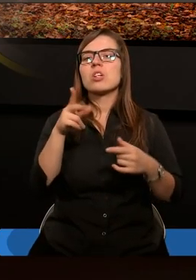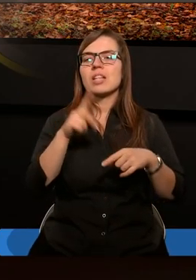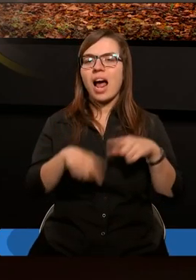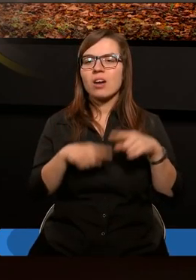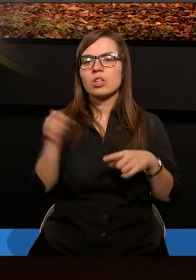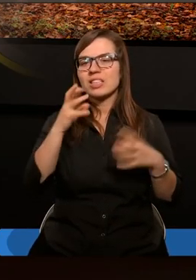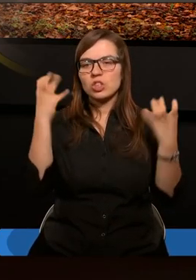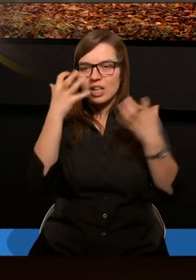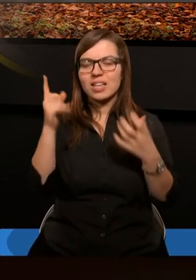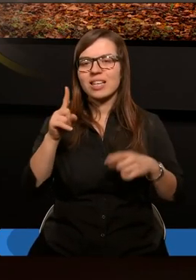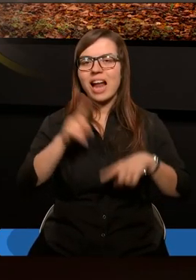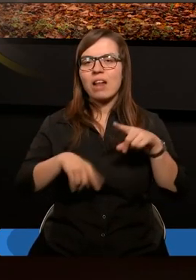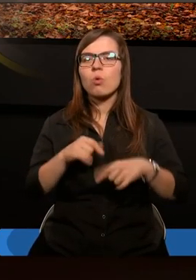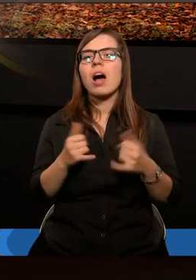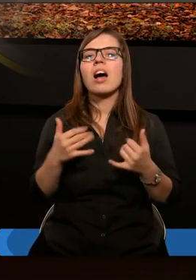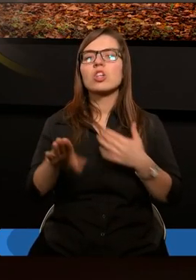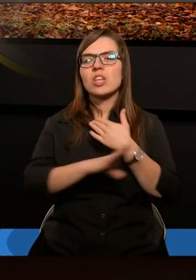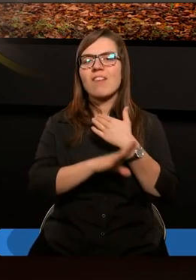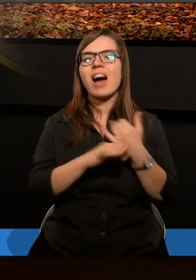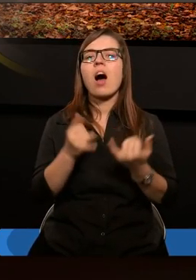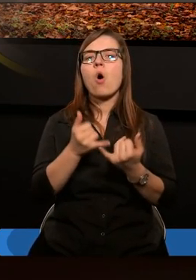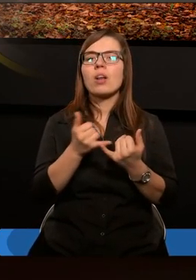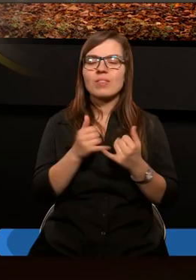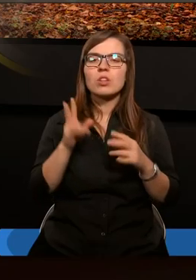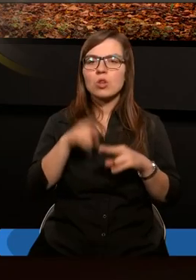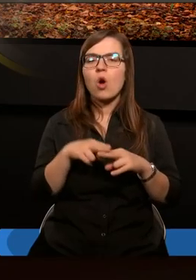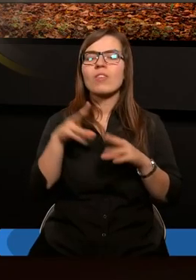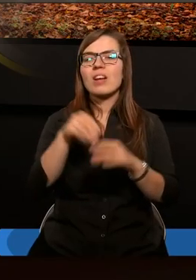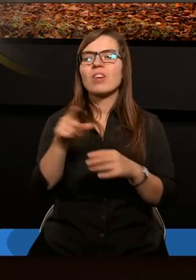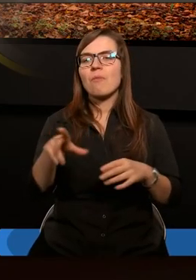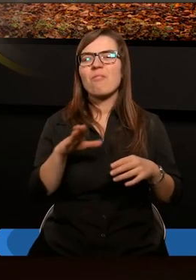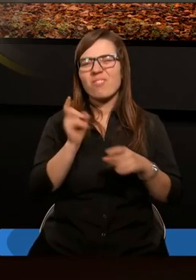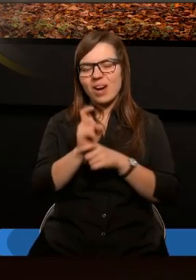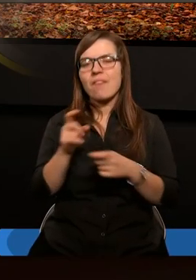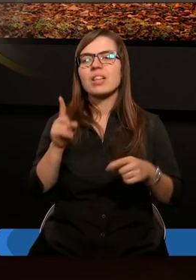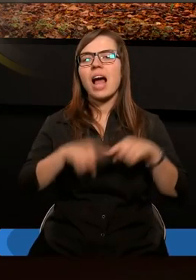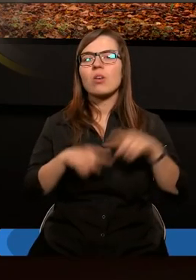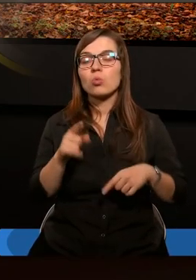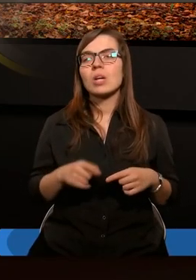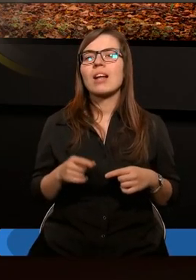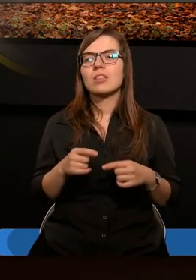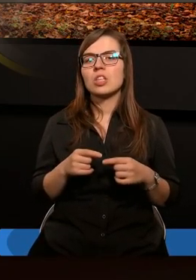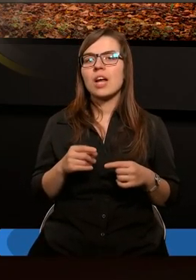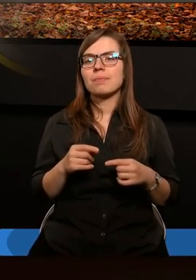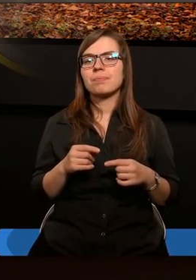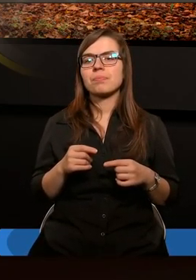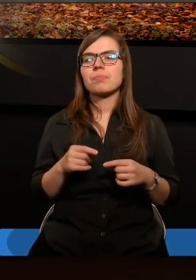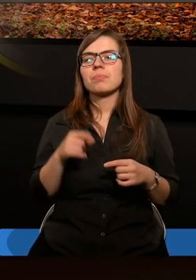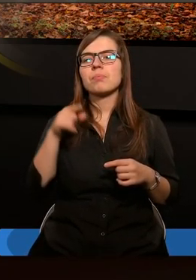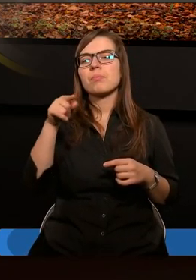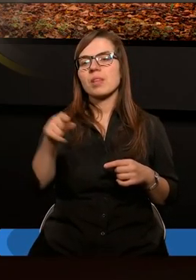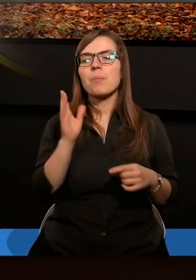dzikiego z natury drzewa oliwnego zostałeś wszczepiony wbrew naturze w szlachetne drzewo oliwne,